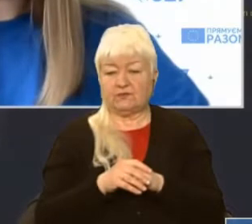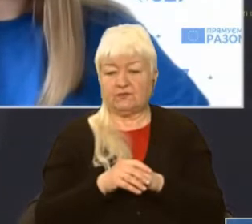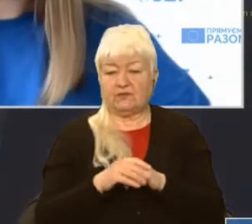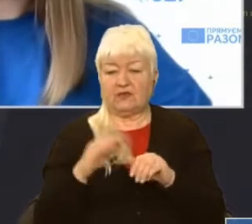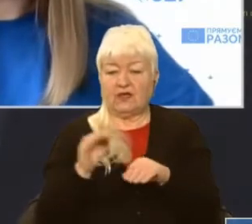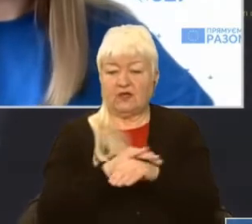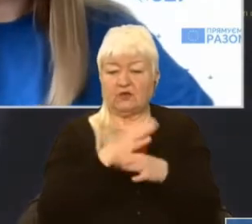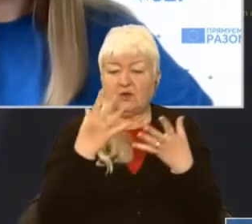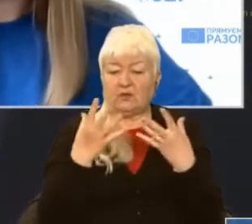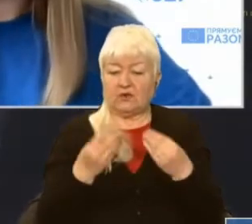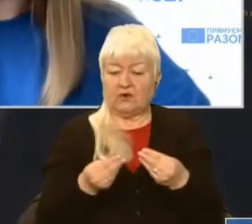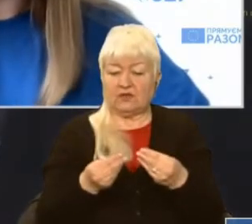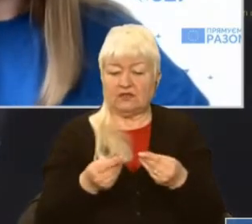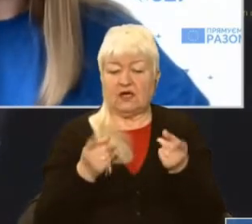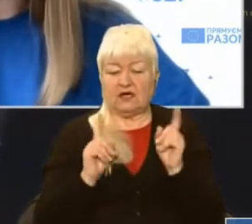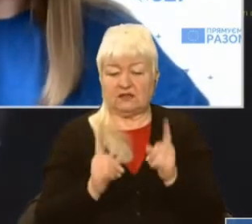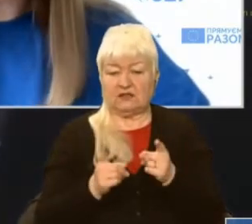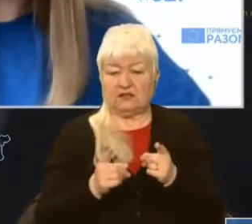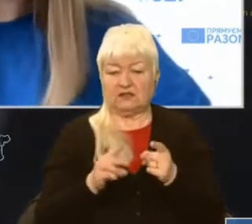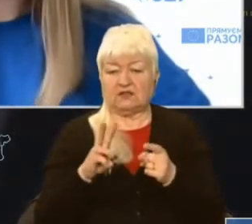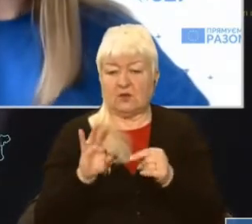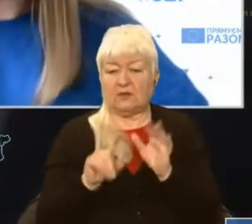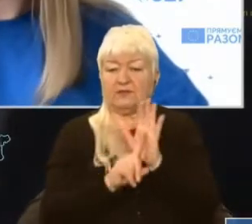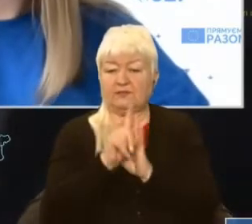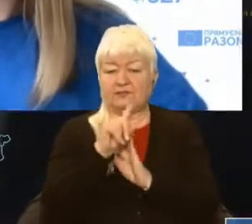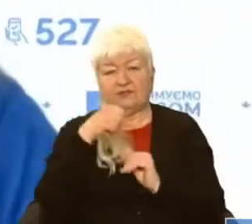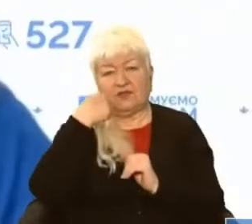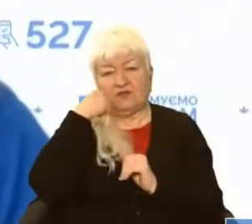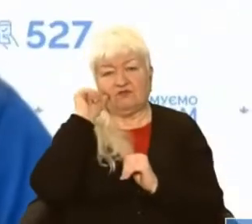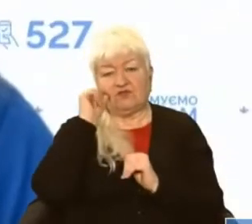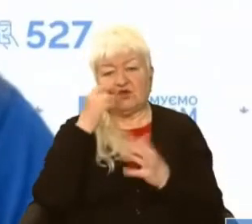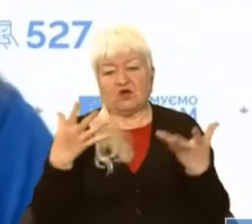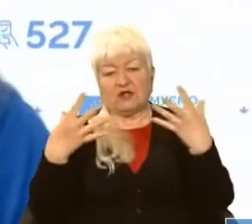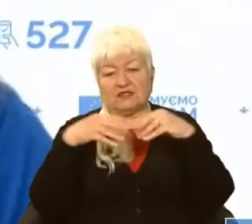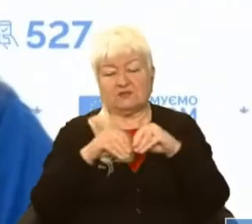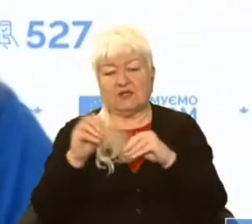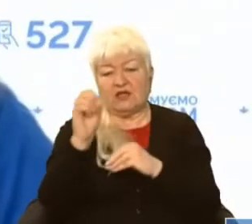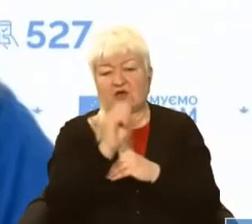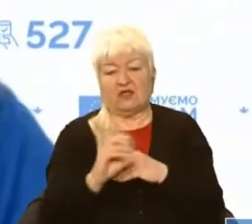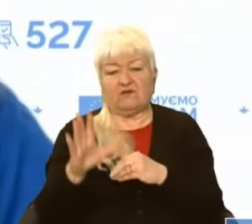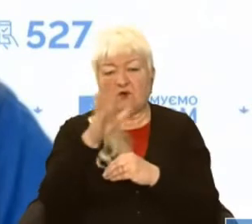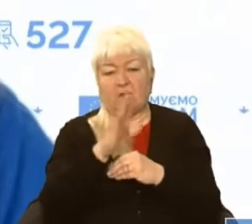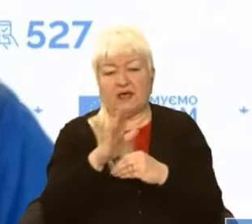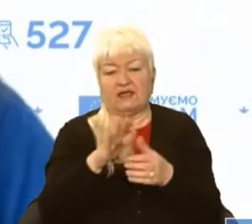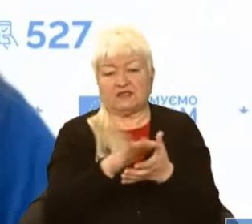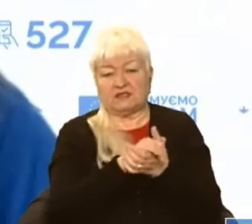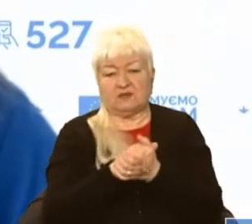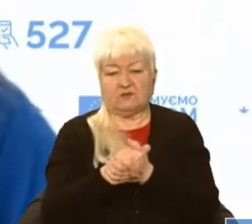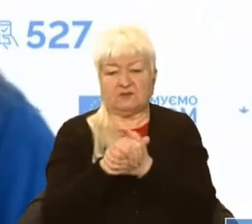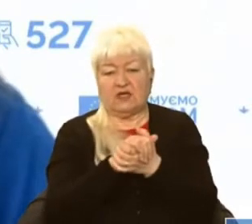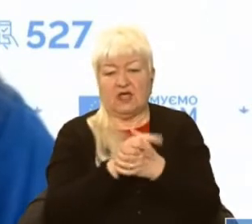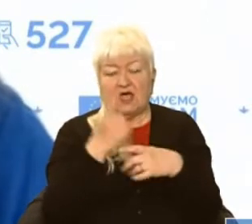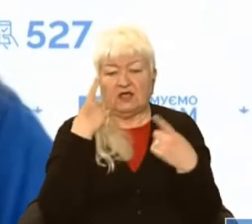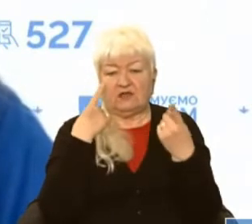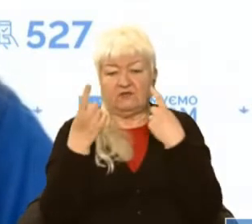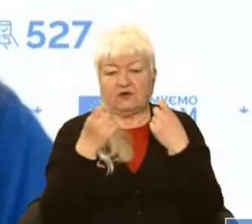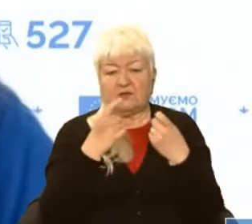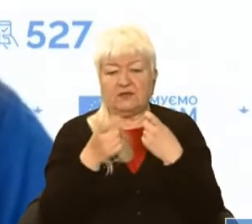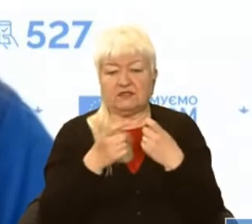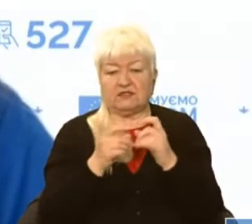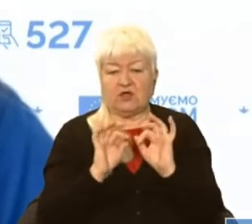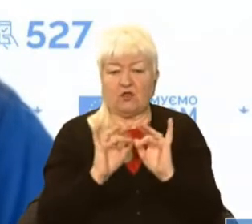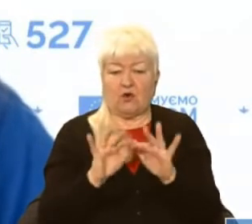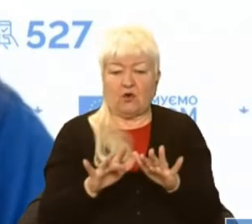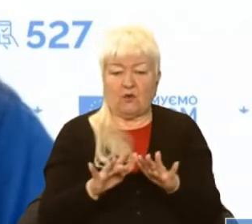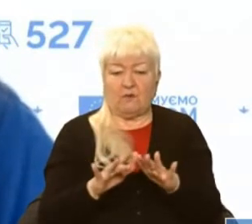Доброго дня. Дійсно, ми запустили вчора спільно з Європейським Союзом інформаційну кампанію з протидії торгівлі